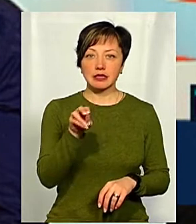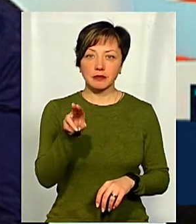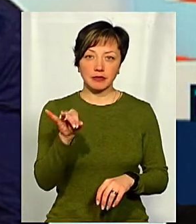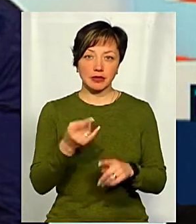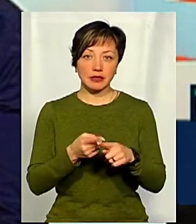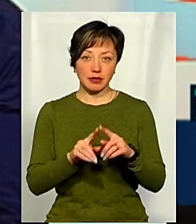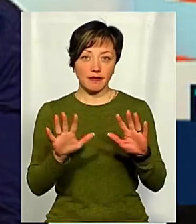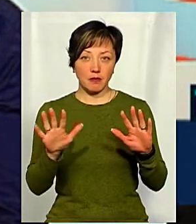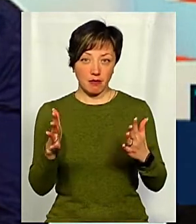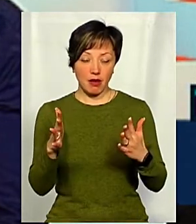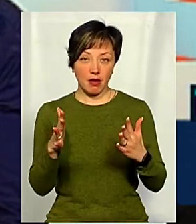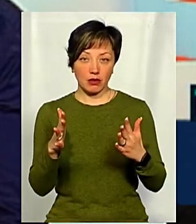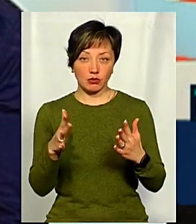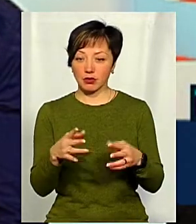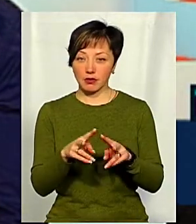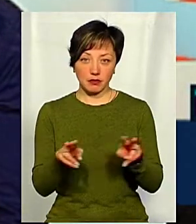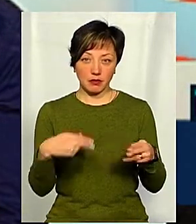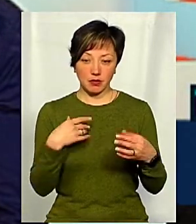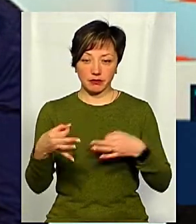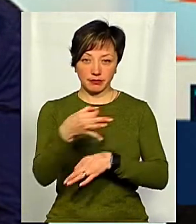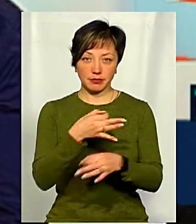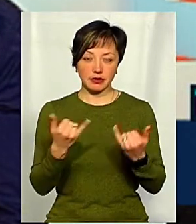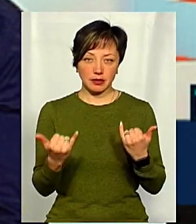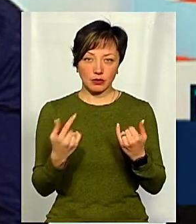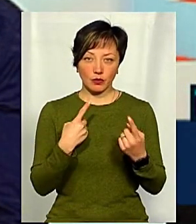який ми тільки що з вами проговарювали.